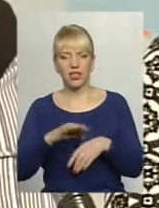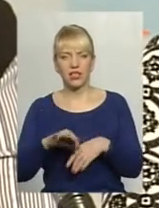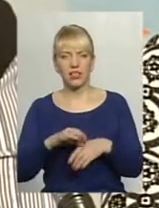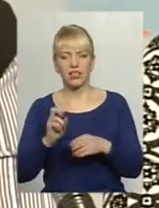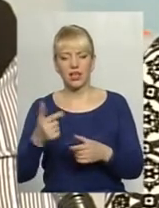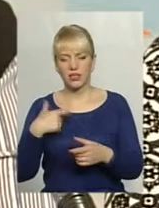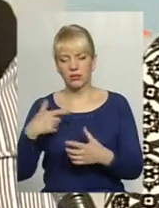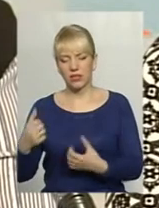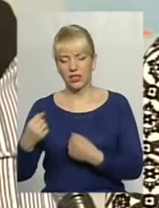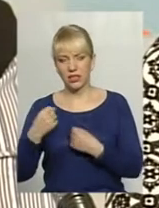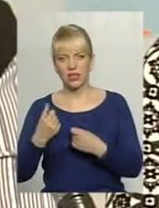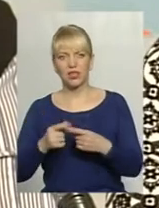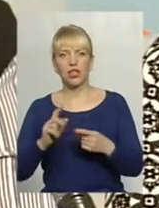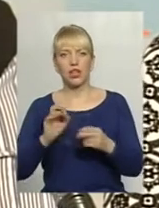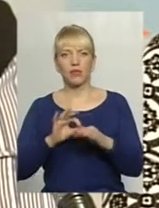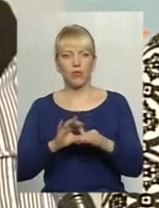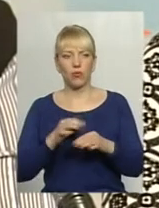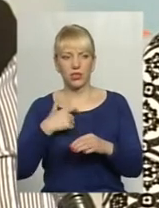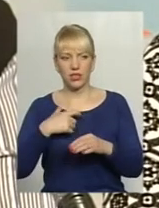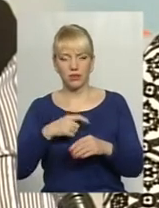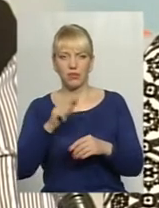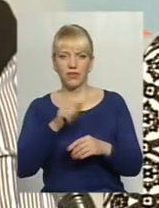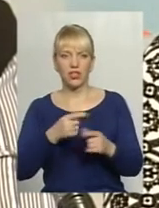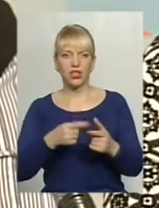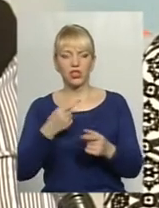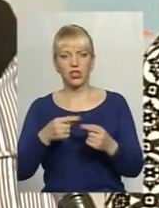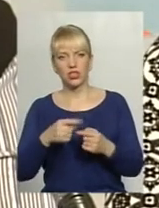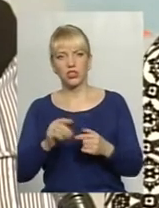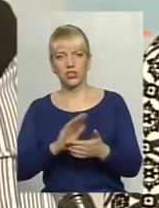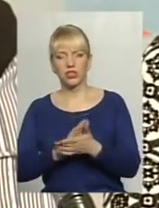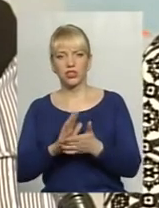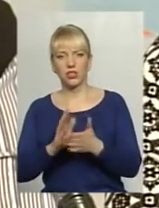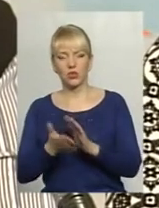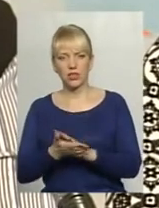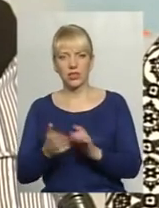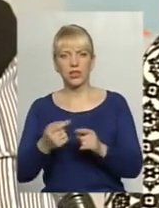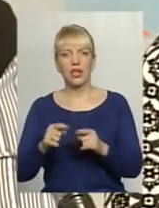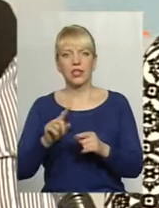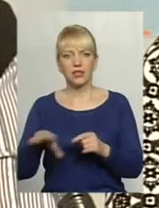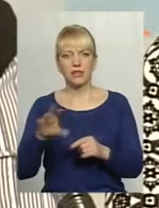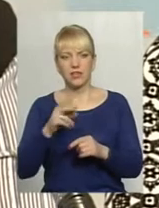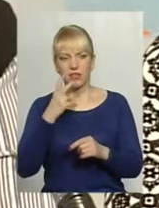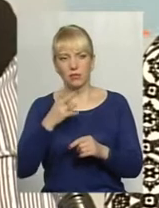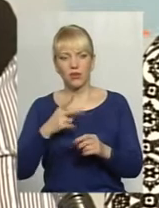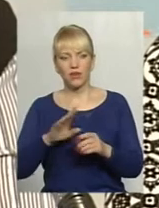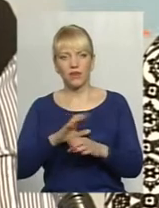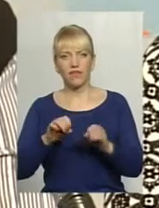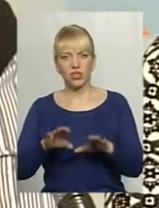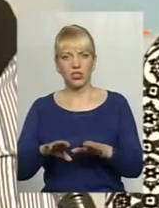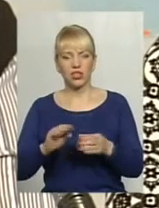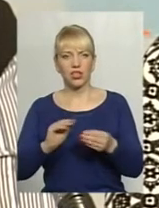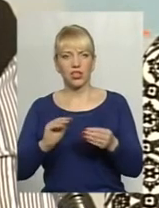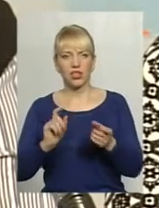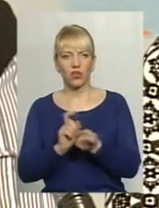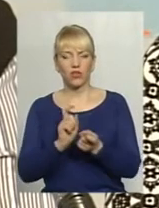як поводитися в тих чи інших ситуаціях. Адже все йде з прояву невирішених конфліктів,